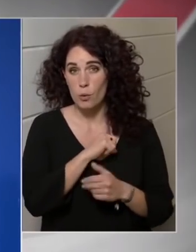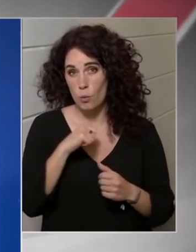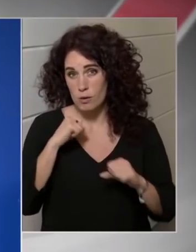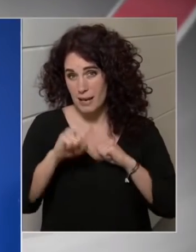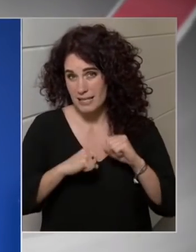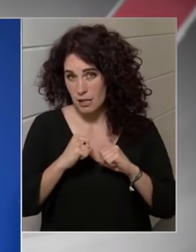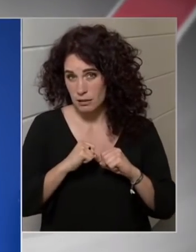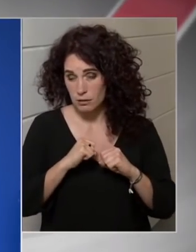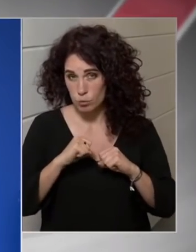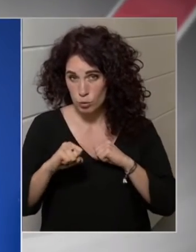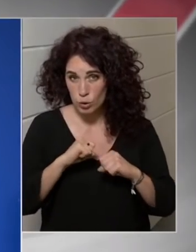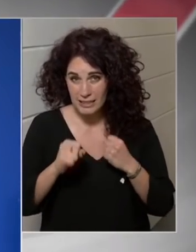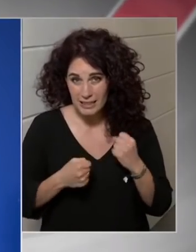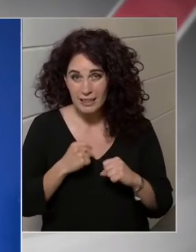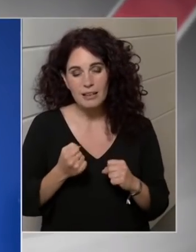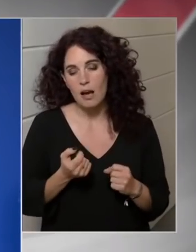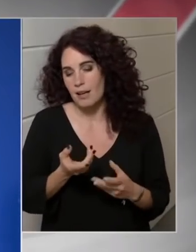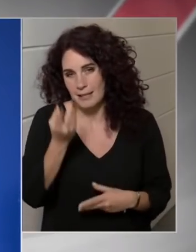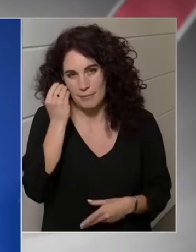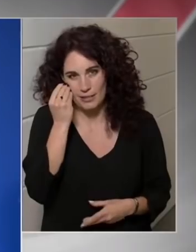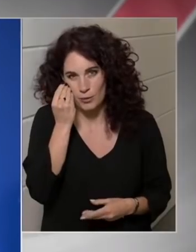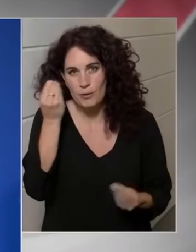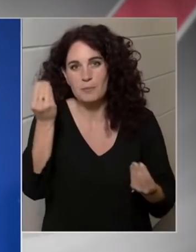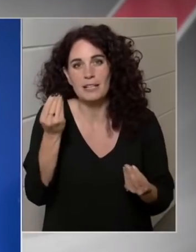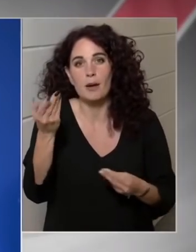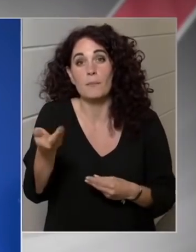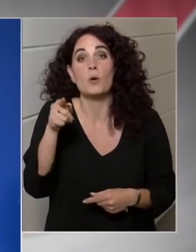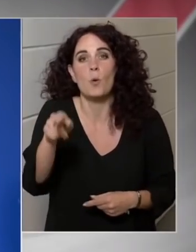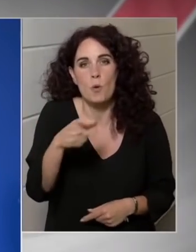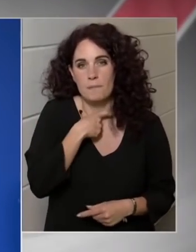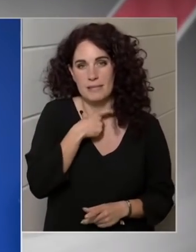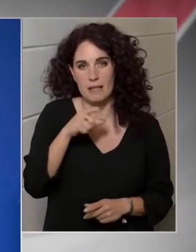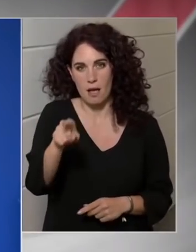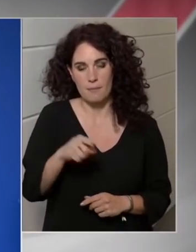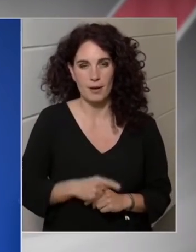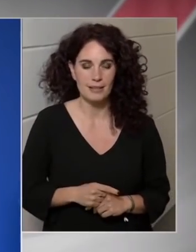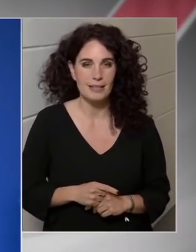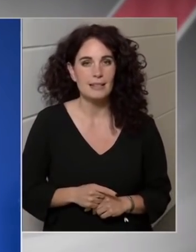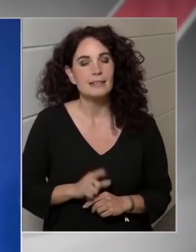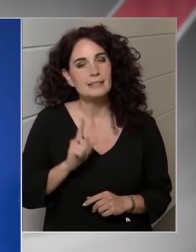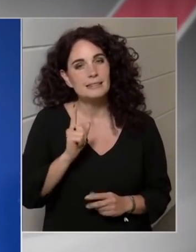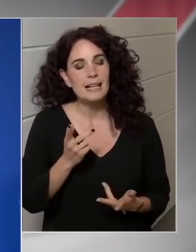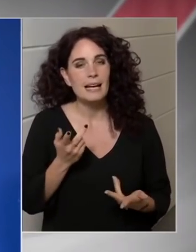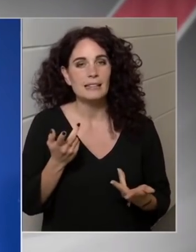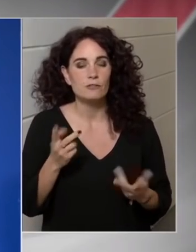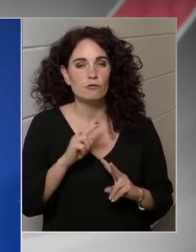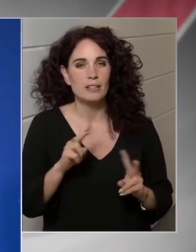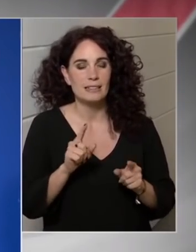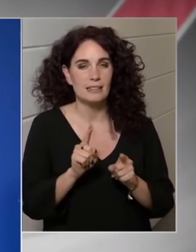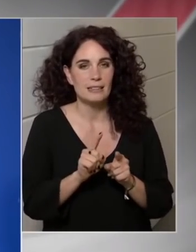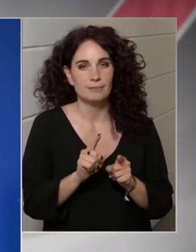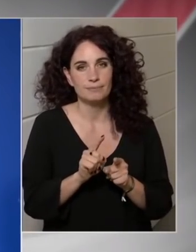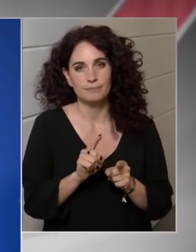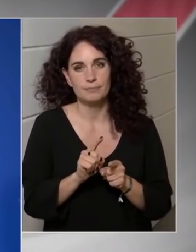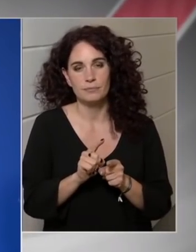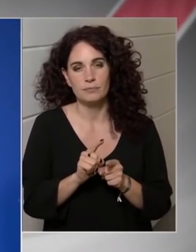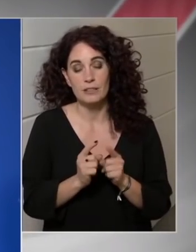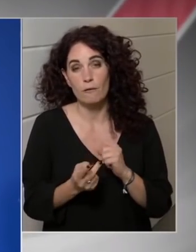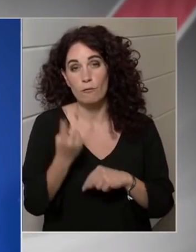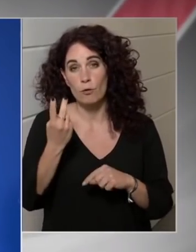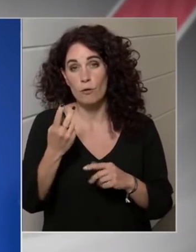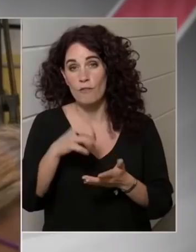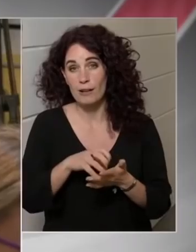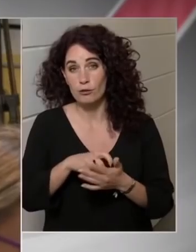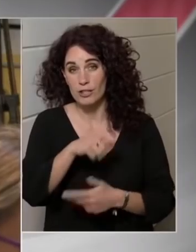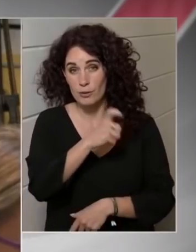nehéz megérteni, hogy ők miért kaptak annak idején bizalmat. Tehát egészen kis stílű személyi problémák miatt fővárosi közgyűlés